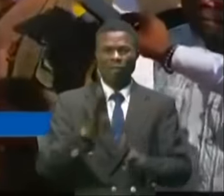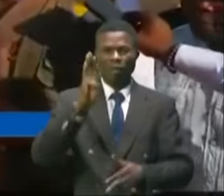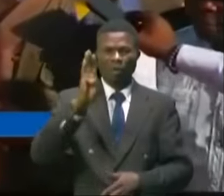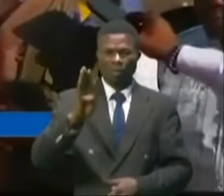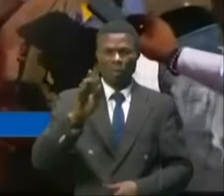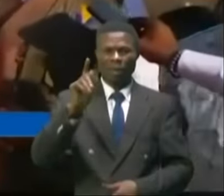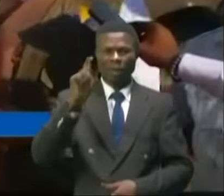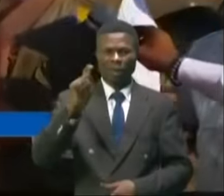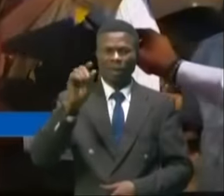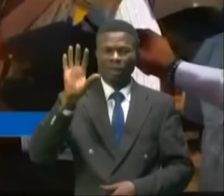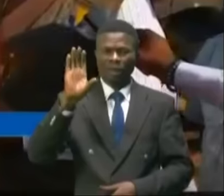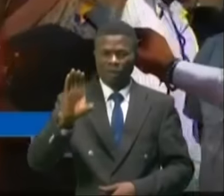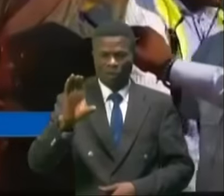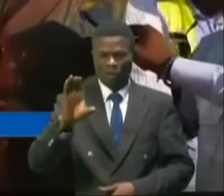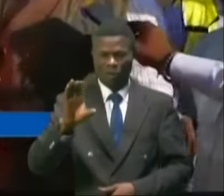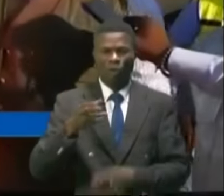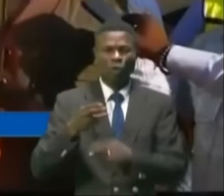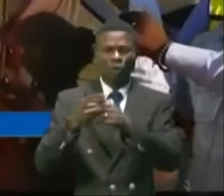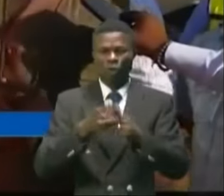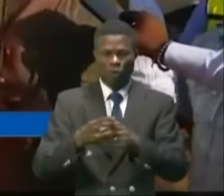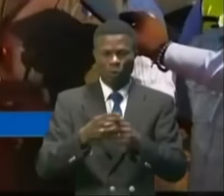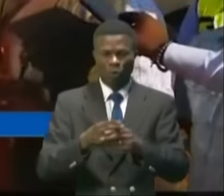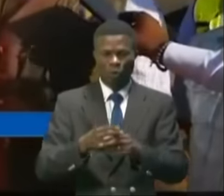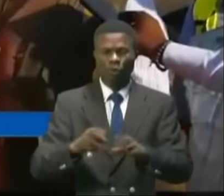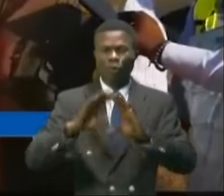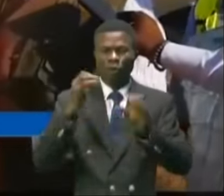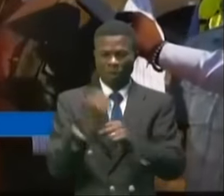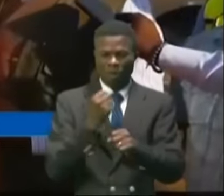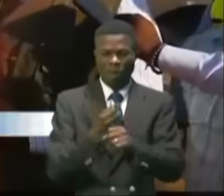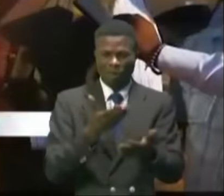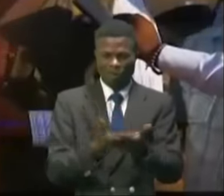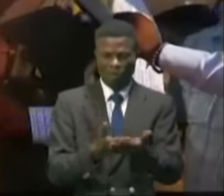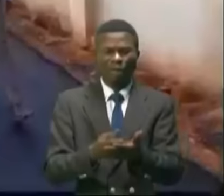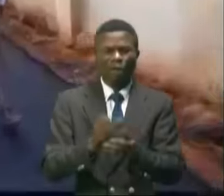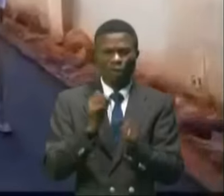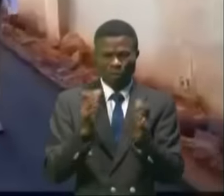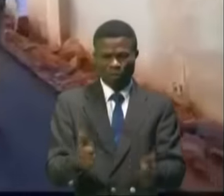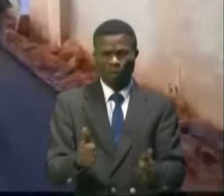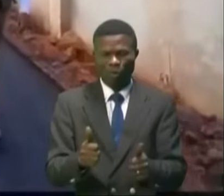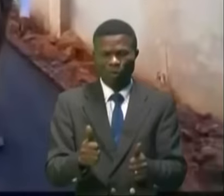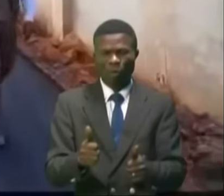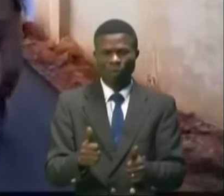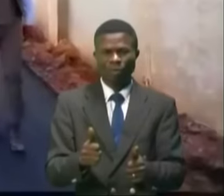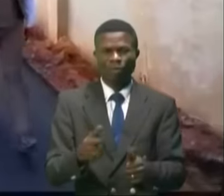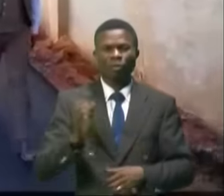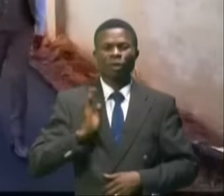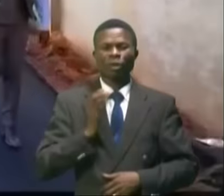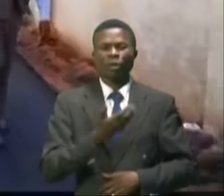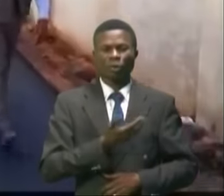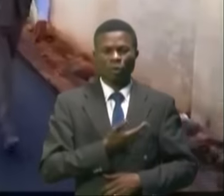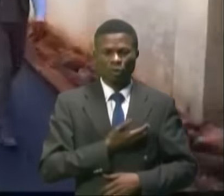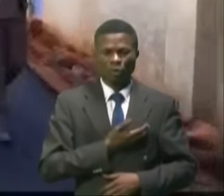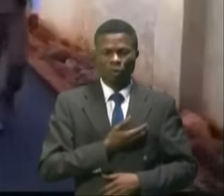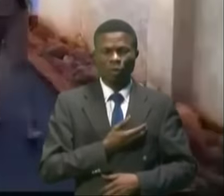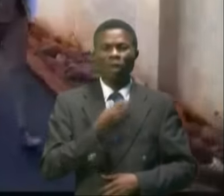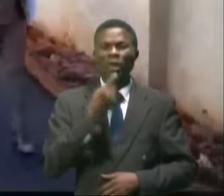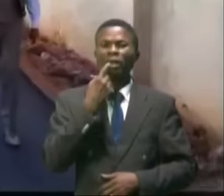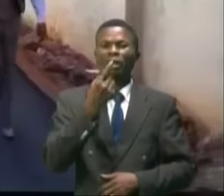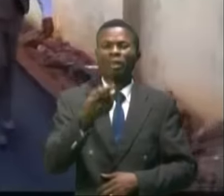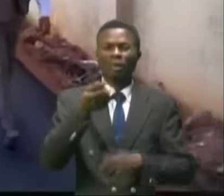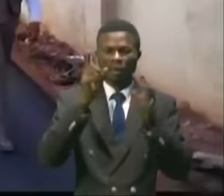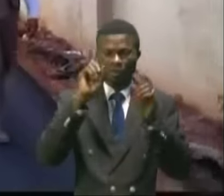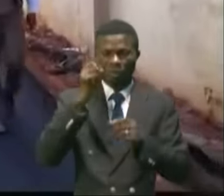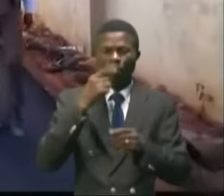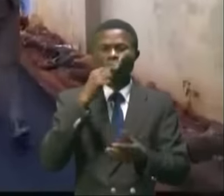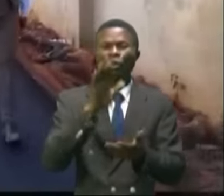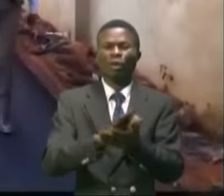BTC, c'est que le contrôle et la surveillance de ces travaux a aidé au point. Notre premier mot,'est d'abord de